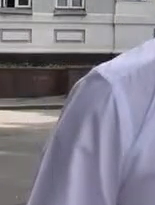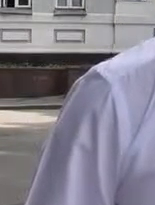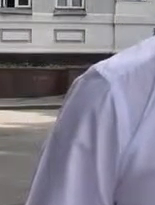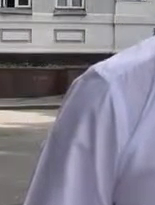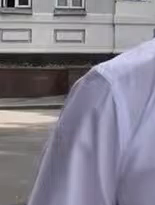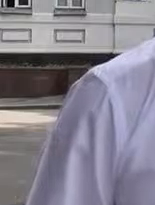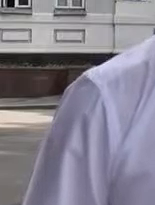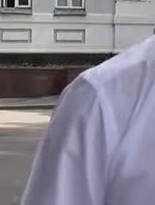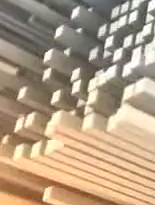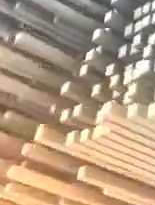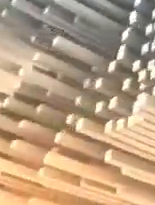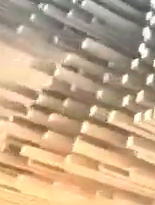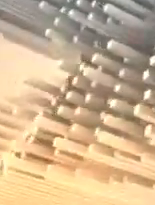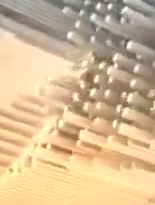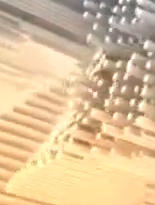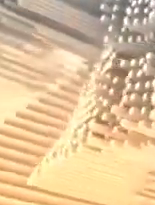будемо казати, в нашому місці.